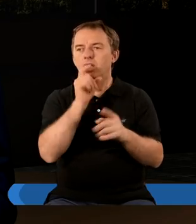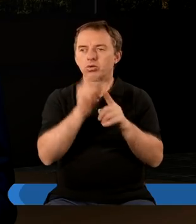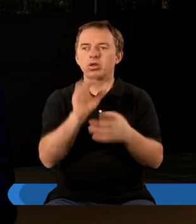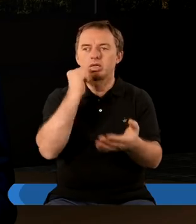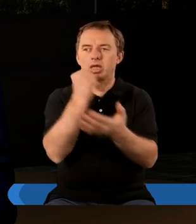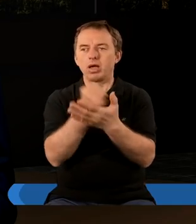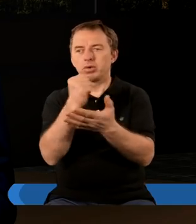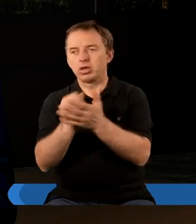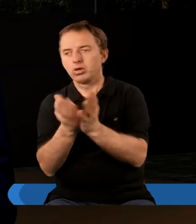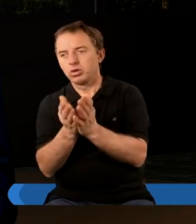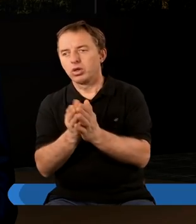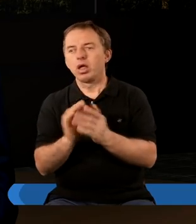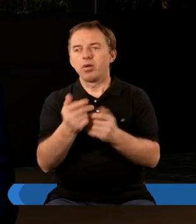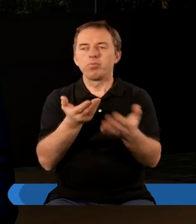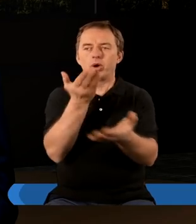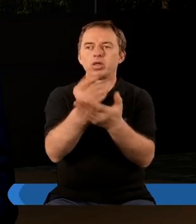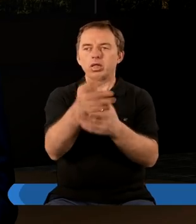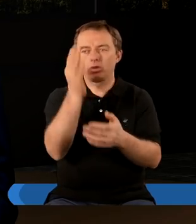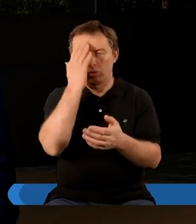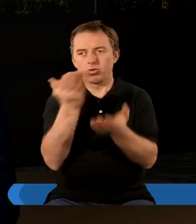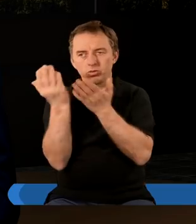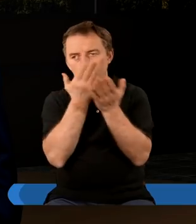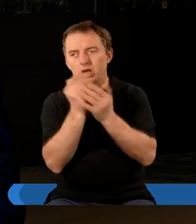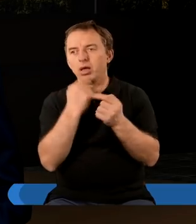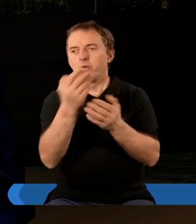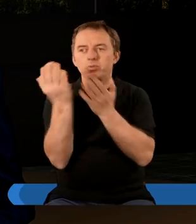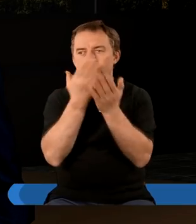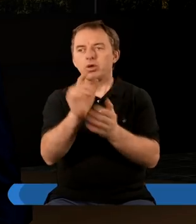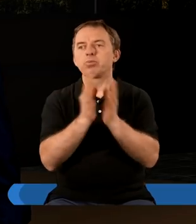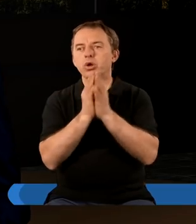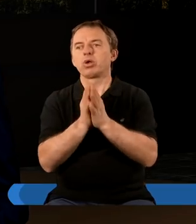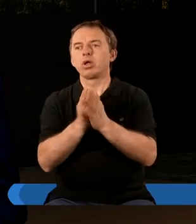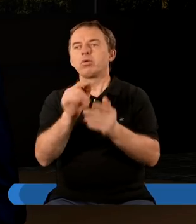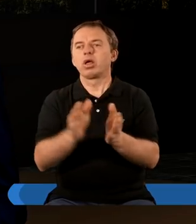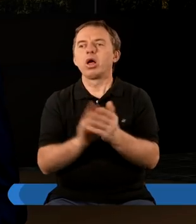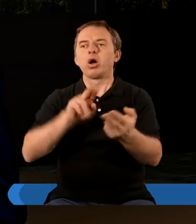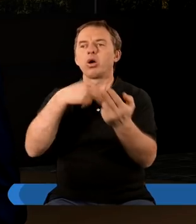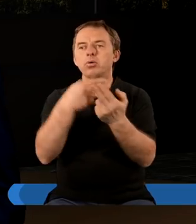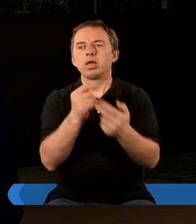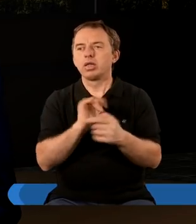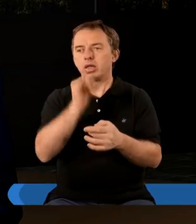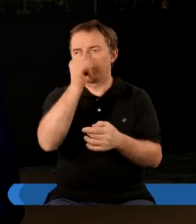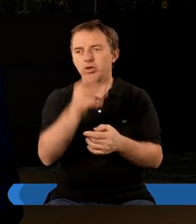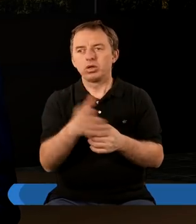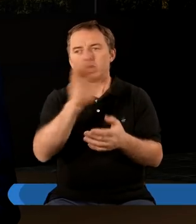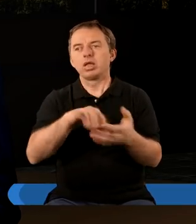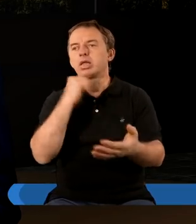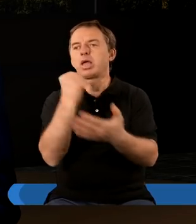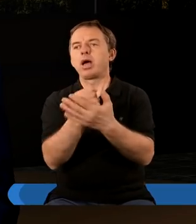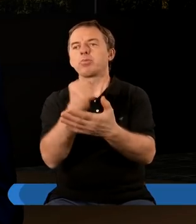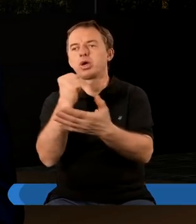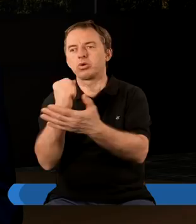ze słowami zapieczętowanej księgi. Gdy się ją poda temu, który umie czytać i powie przeczytaj to proszę, wtedy on odpowiada nie potrafię, gdyż to jest